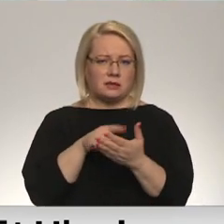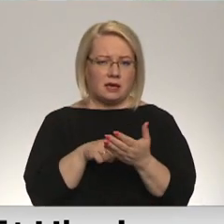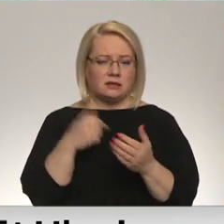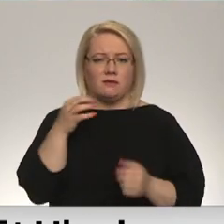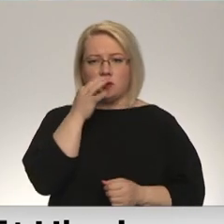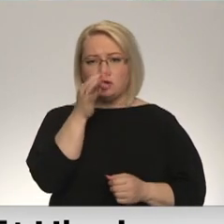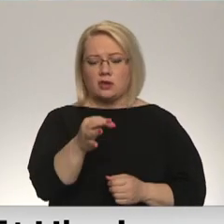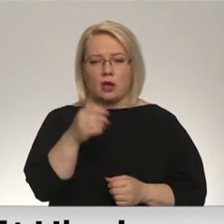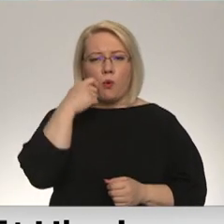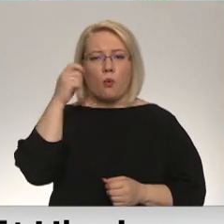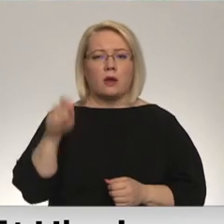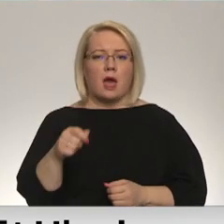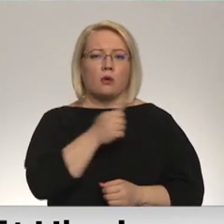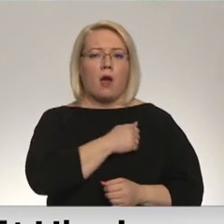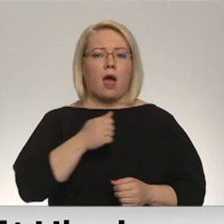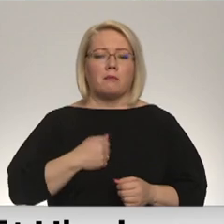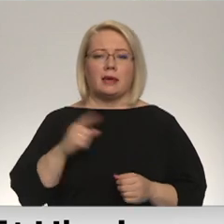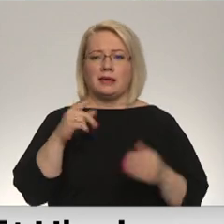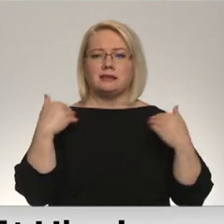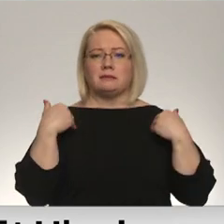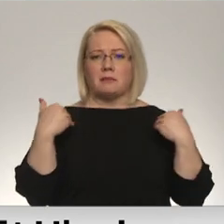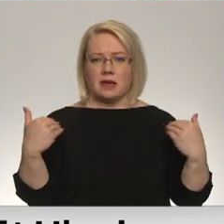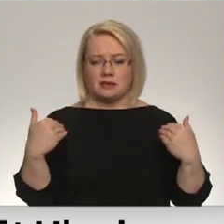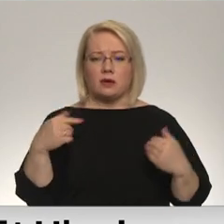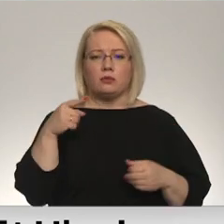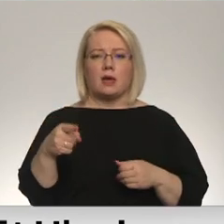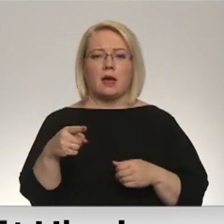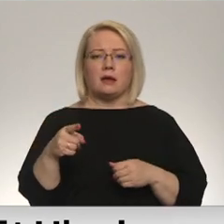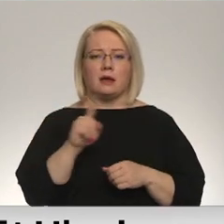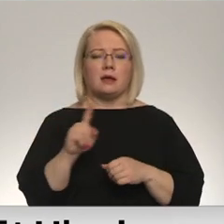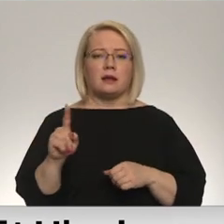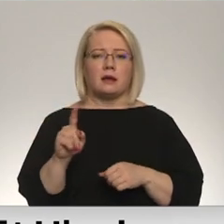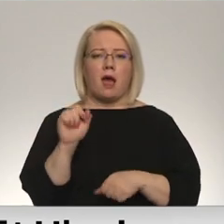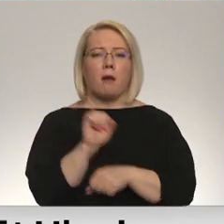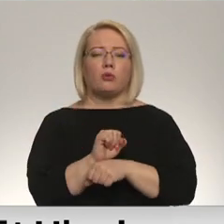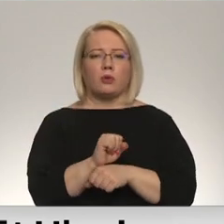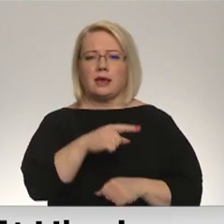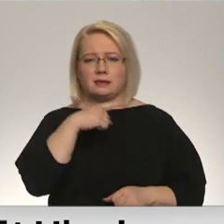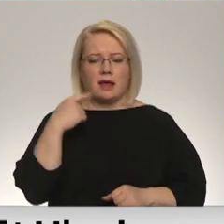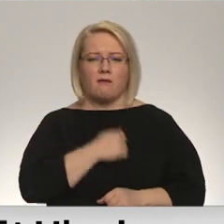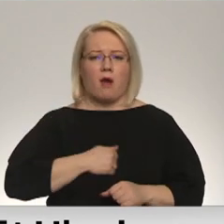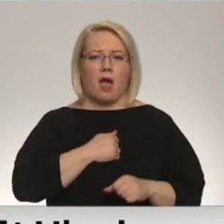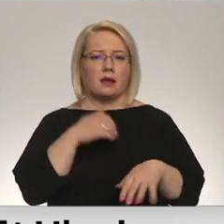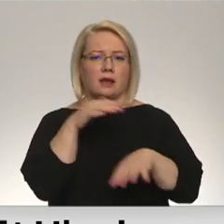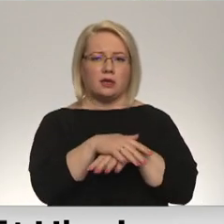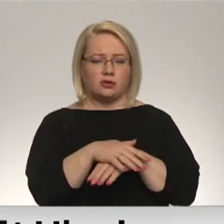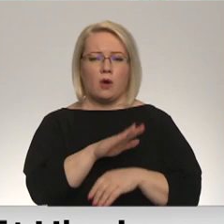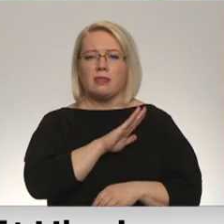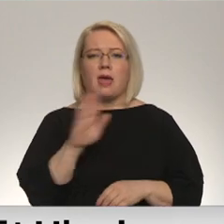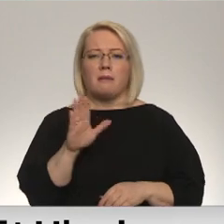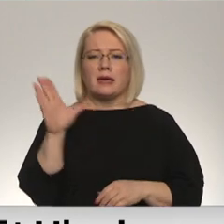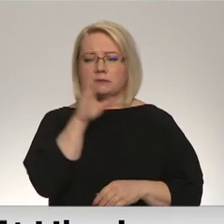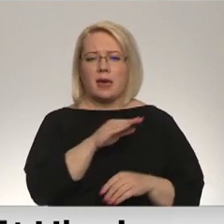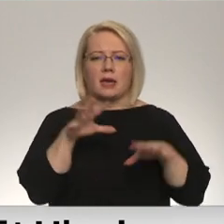Ukraiņa armija ir spēcīga, jo tā ir apturējusi Krievu agresīju. Viņa nebija spējīgi ieņemt